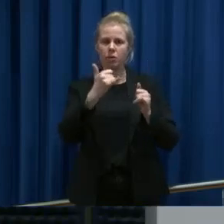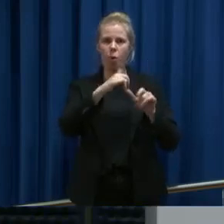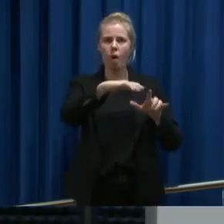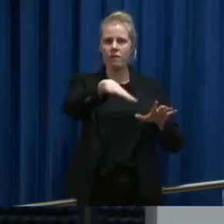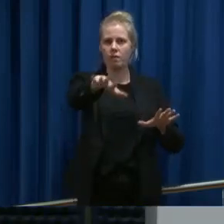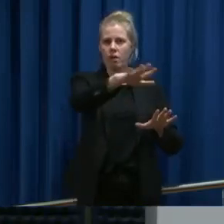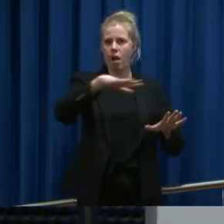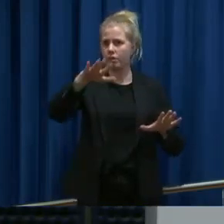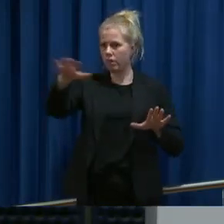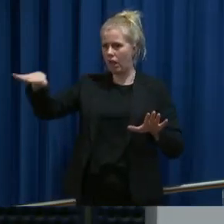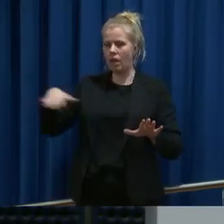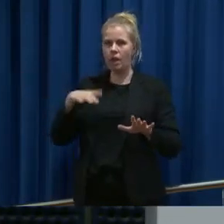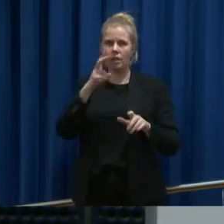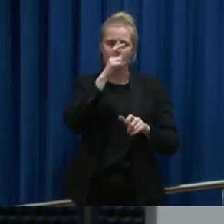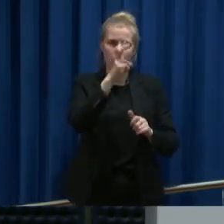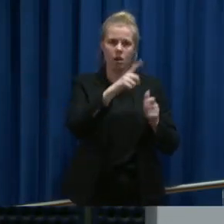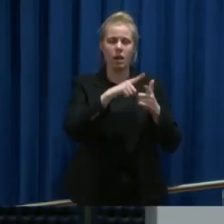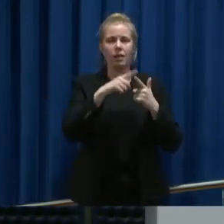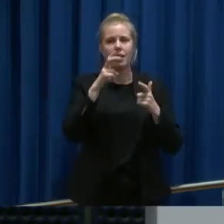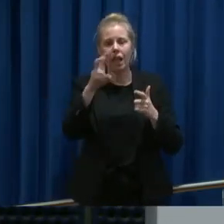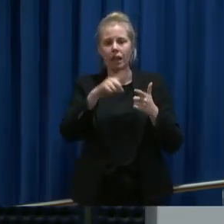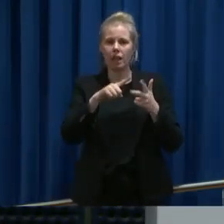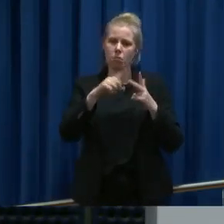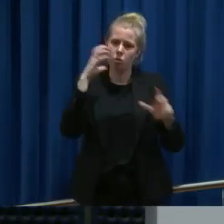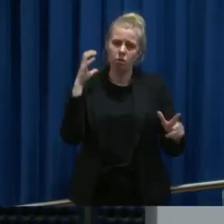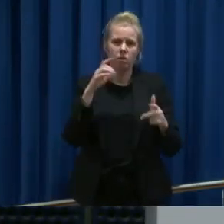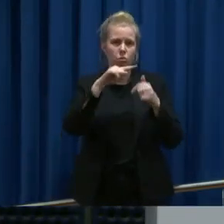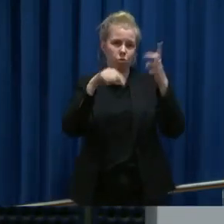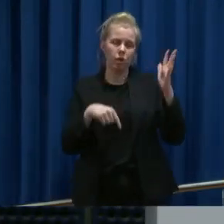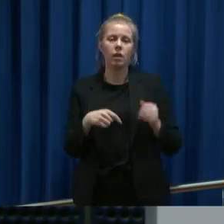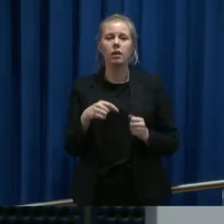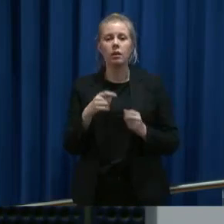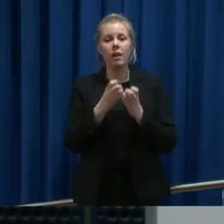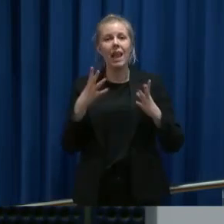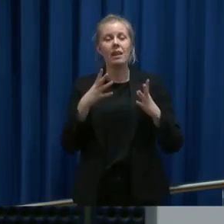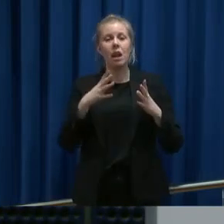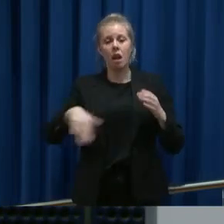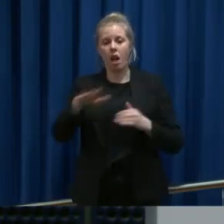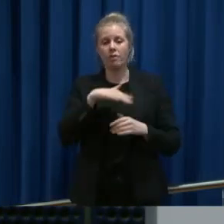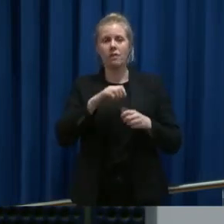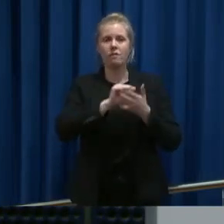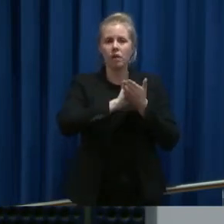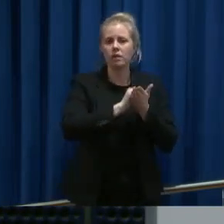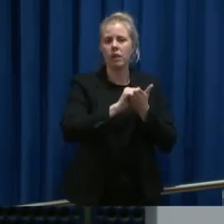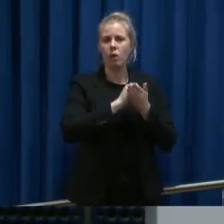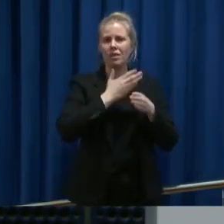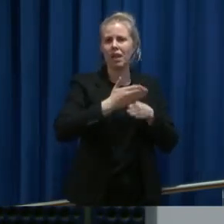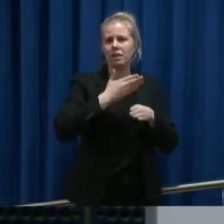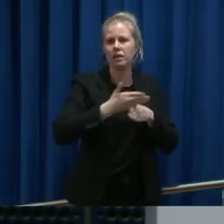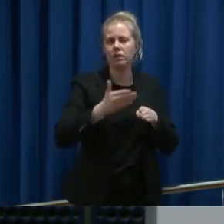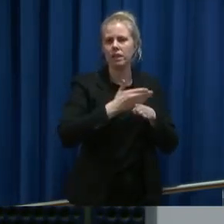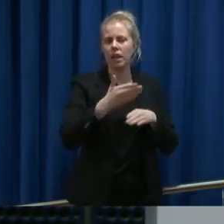rundt omkring i bybildet, på T-banen, trikker, busser og så videre. Flere land driver vi og vasker og desinfiserer veldig nøye